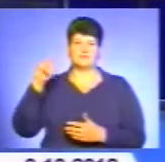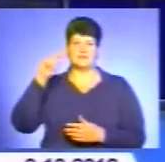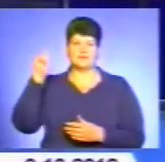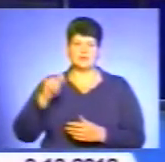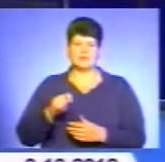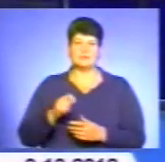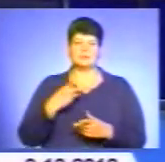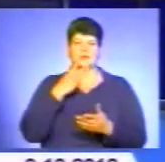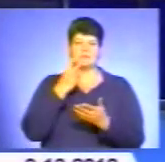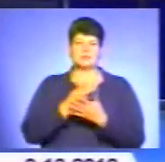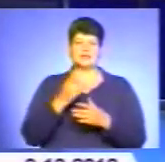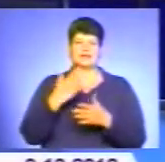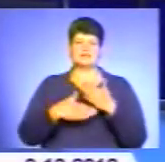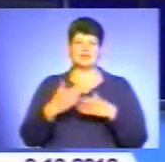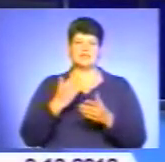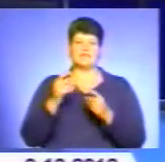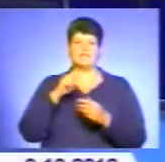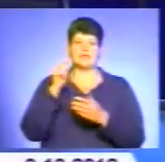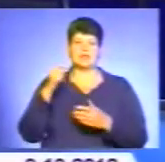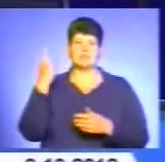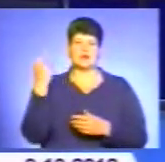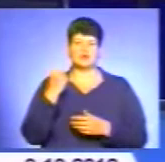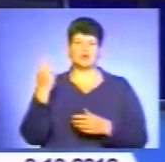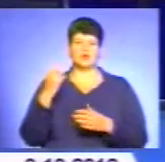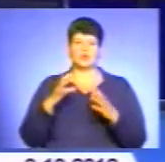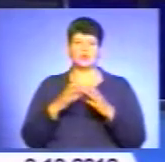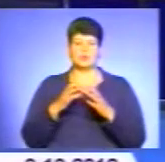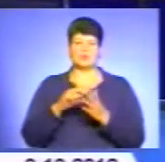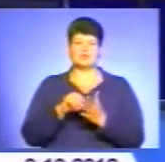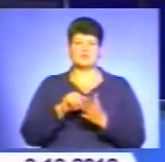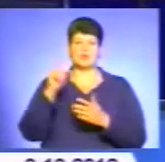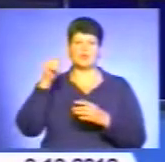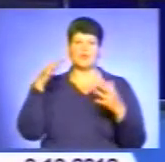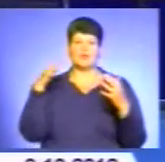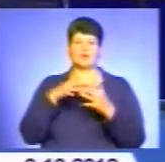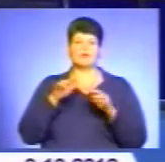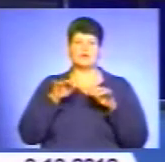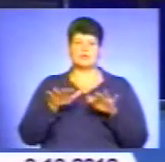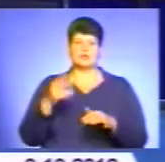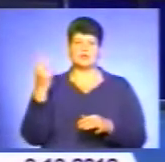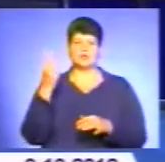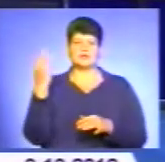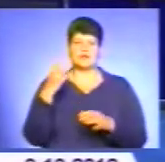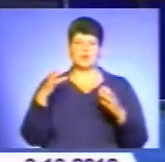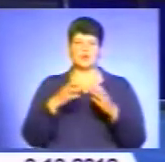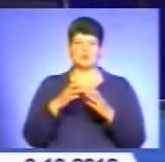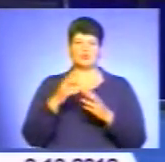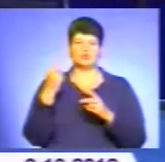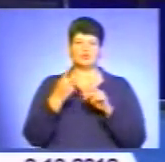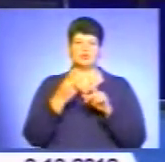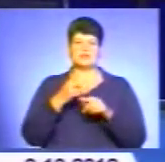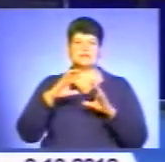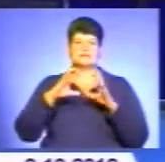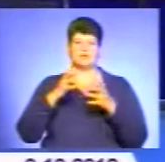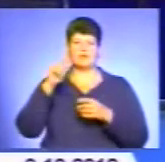передбачені для інвалідів війни першої групи, на учасників бойових дій та інвалідів війни другої і третьої групи другої світової війни.